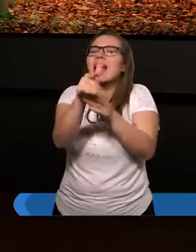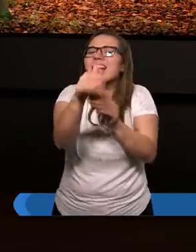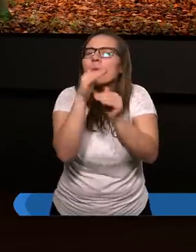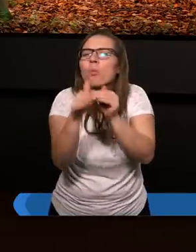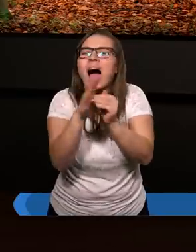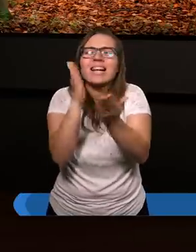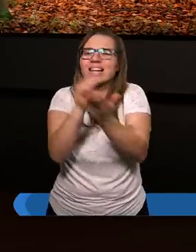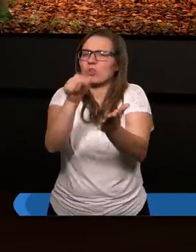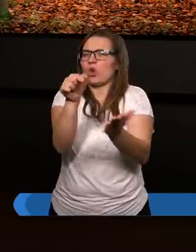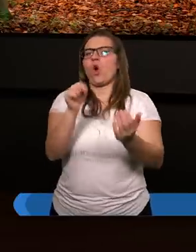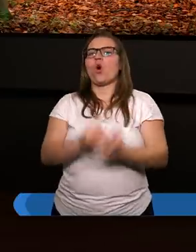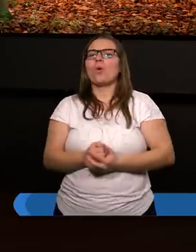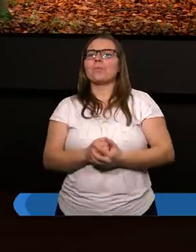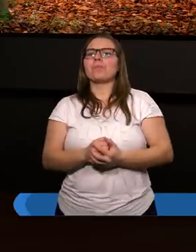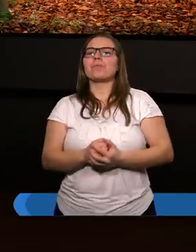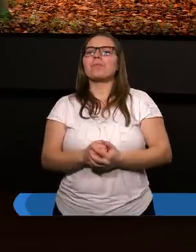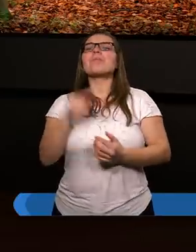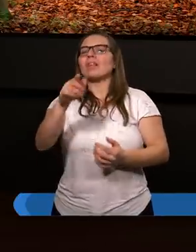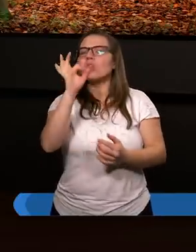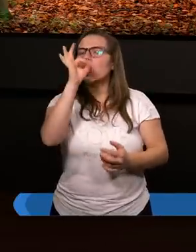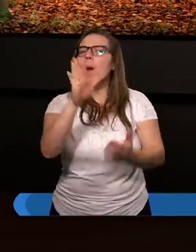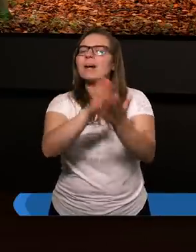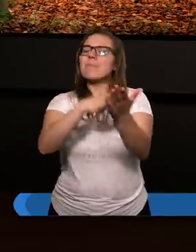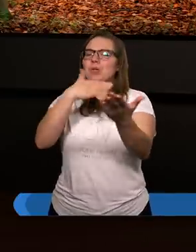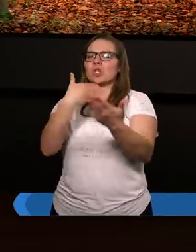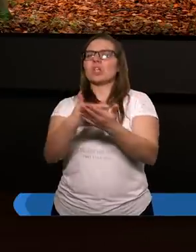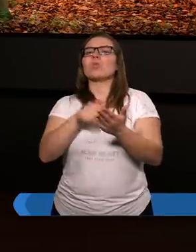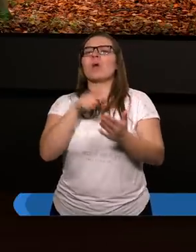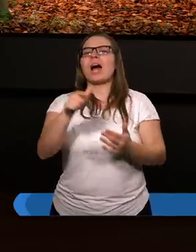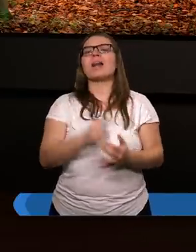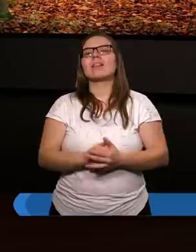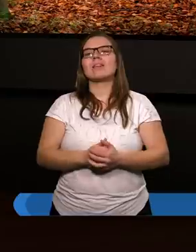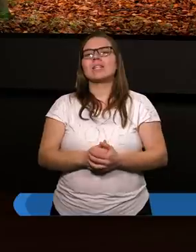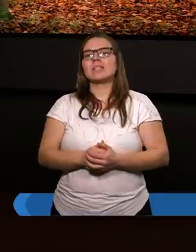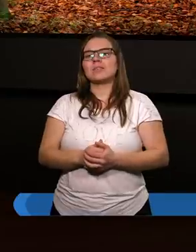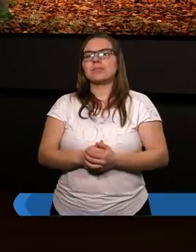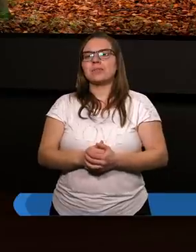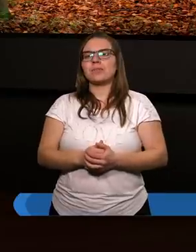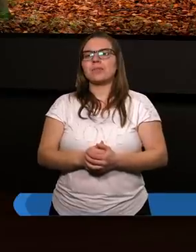I Piotr też podał dobry przykład, kiedy to